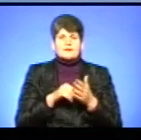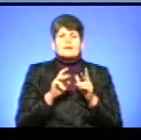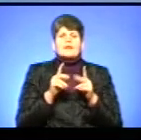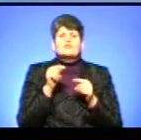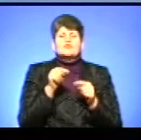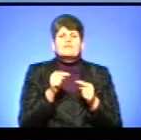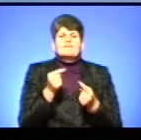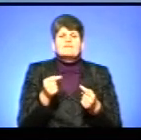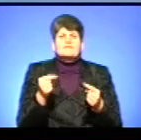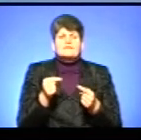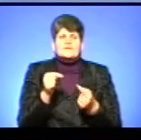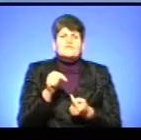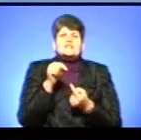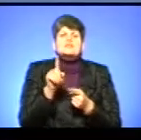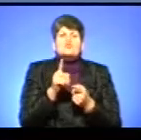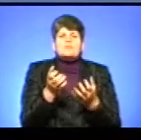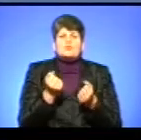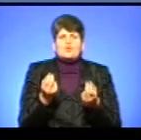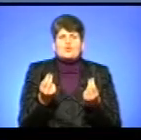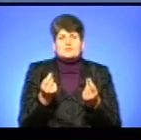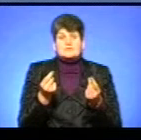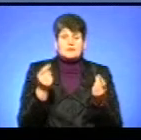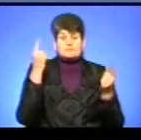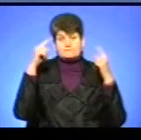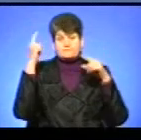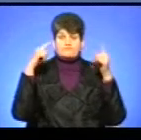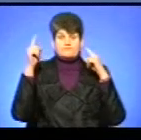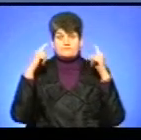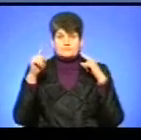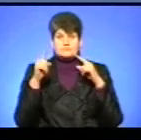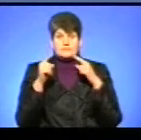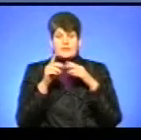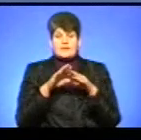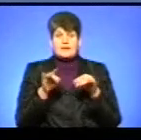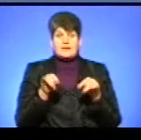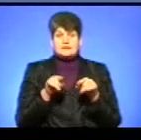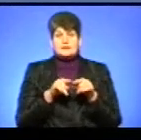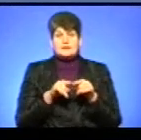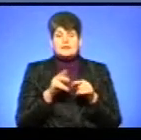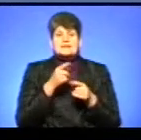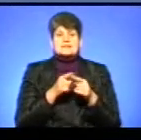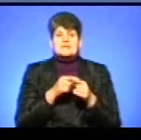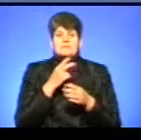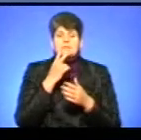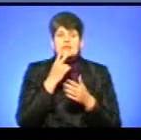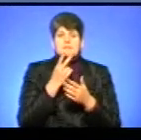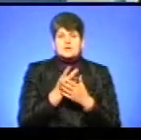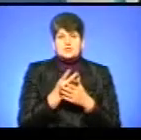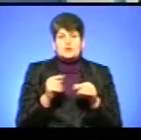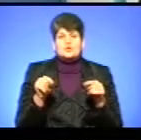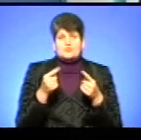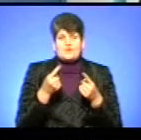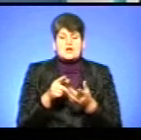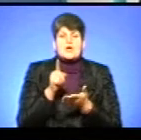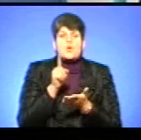визначили те, за що вони беруть гроші. Абсолютно абстрактно, не так, як це передбачало саме створення певного